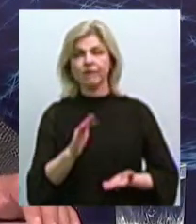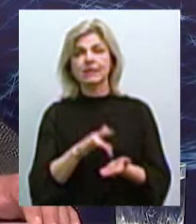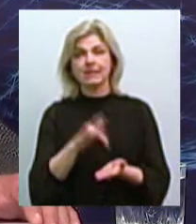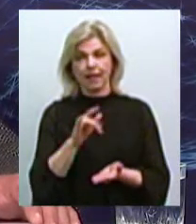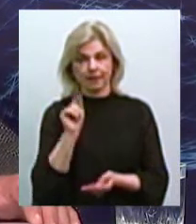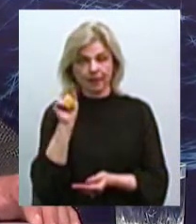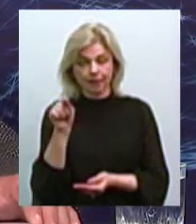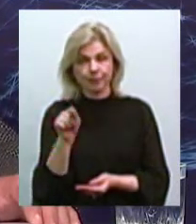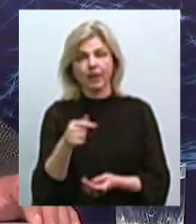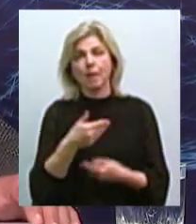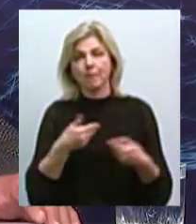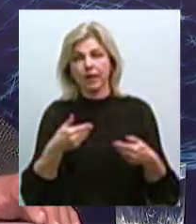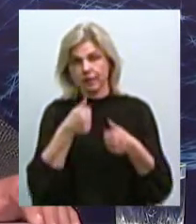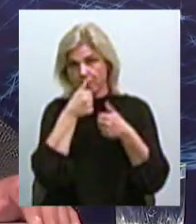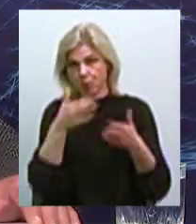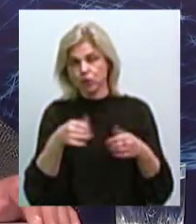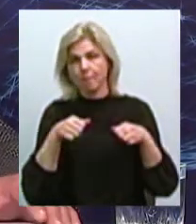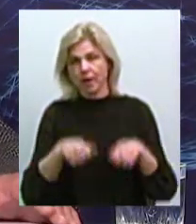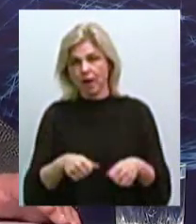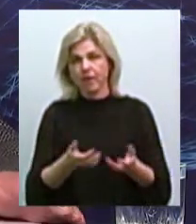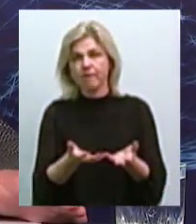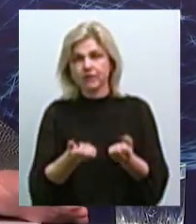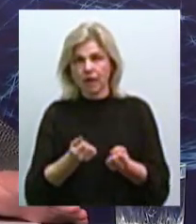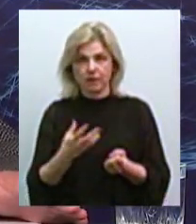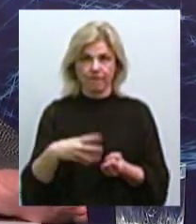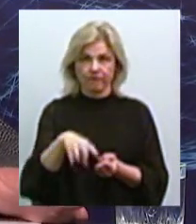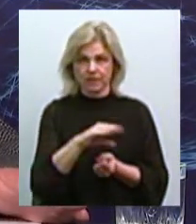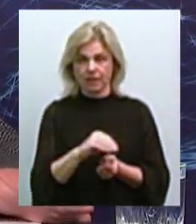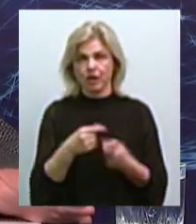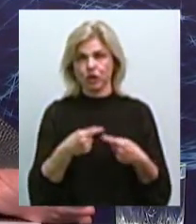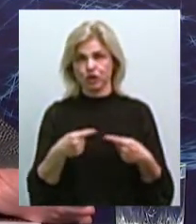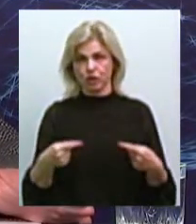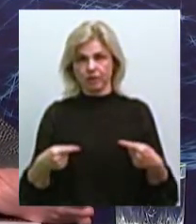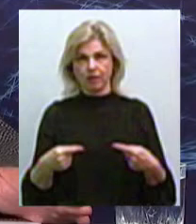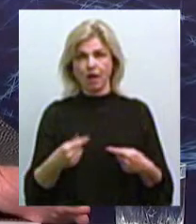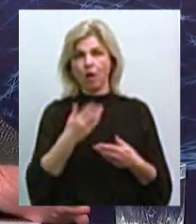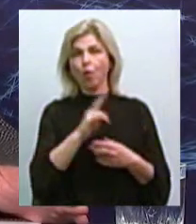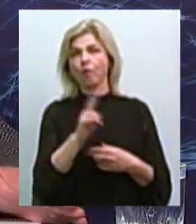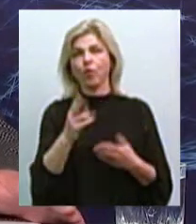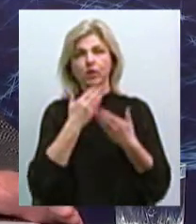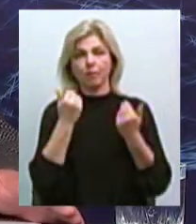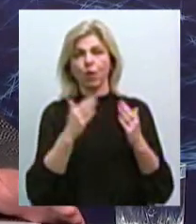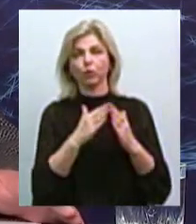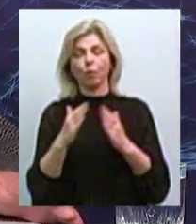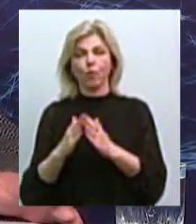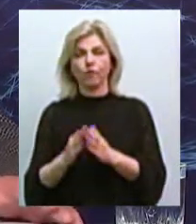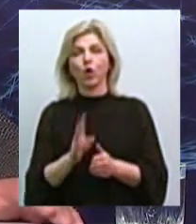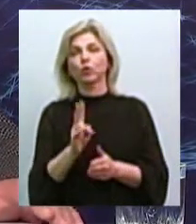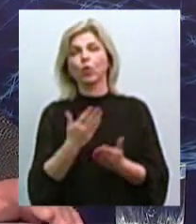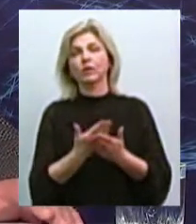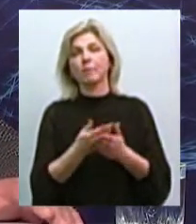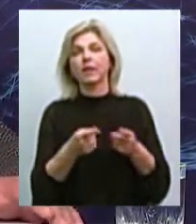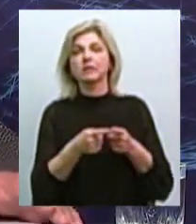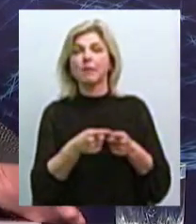ми не можемо права брати всіх і інших, хто не має домівки, хто, наприклад, знімає